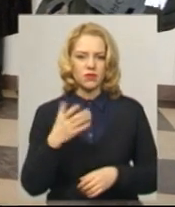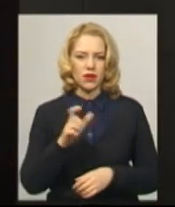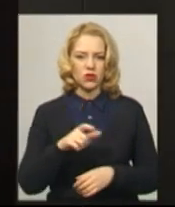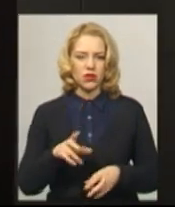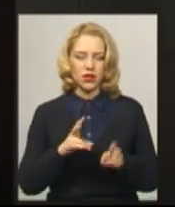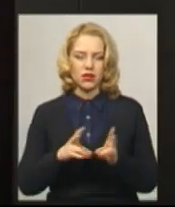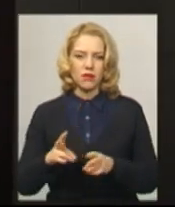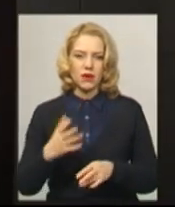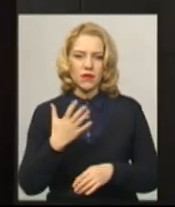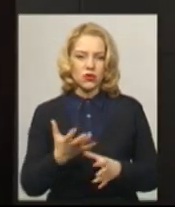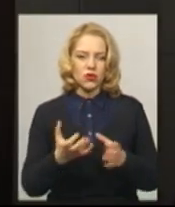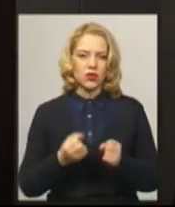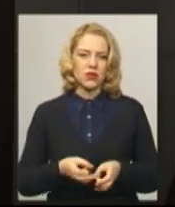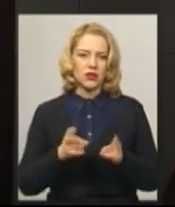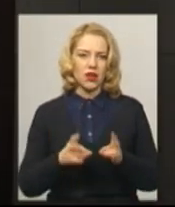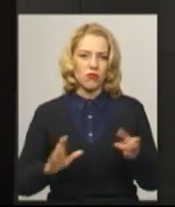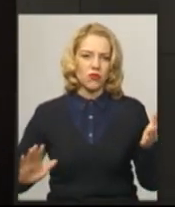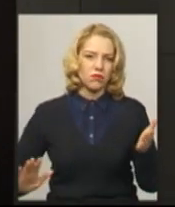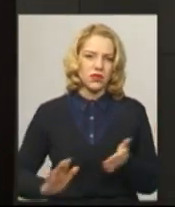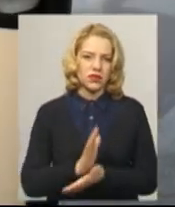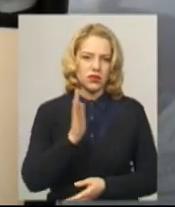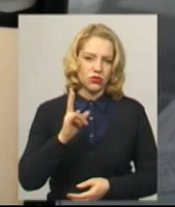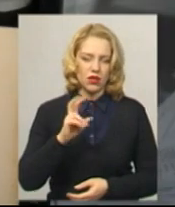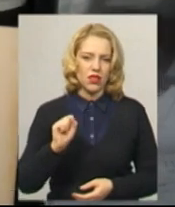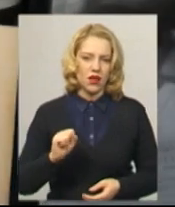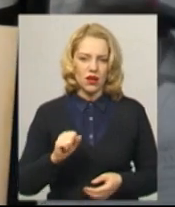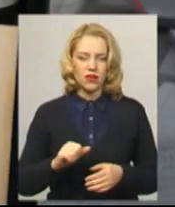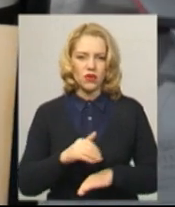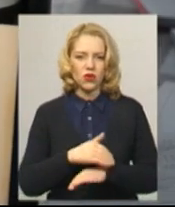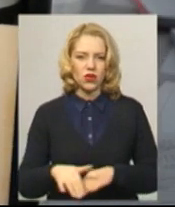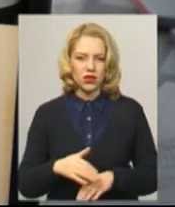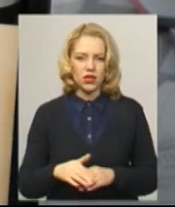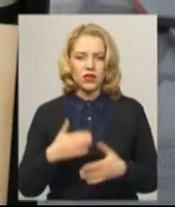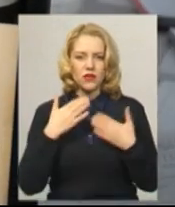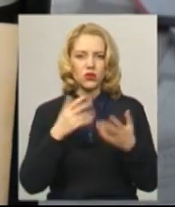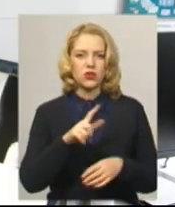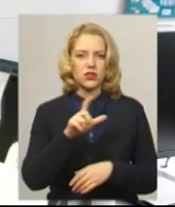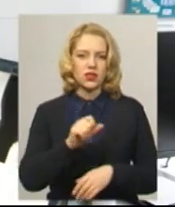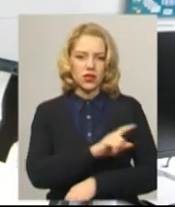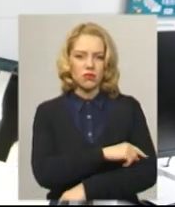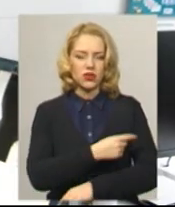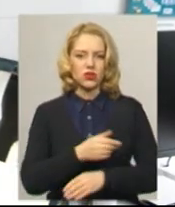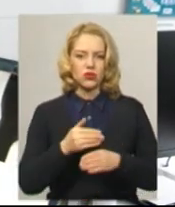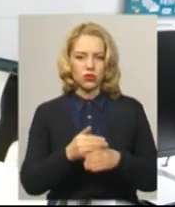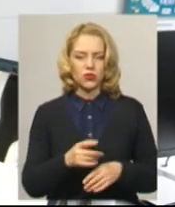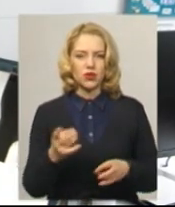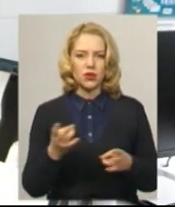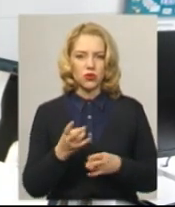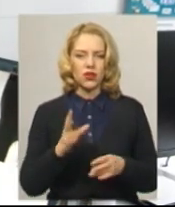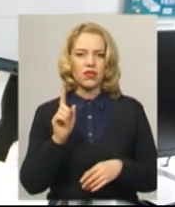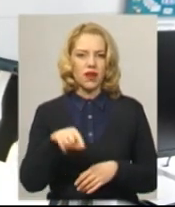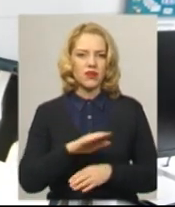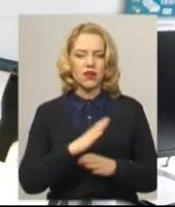з них п'ятеро отримали травму, послизнувшись на дворі. Додає, що звернутися за медичною допомогою необхідно, навіть якщо не відчули